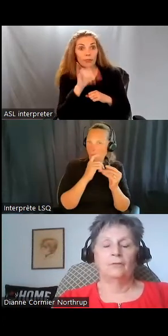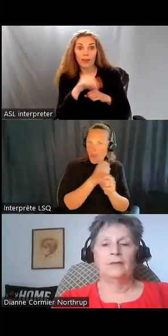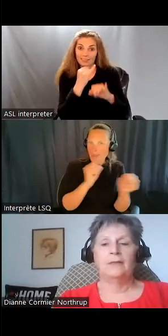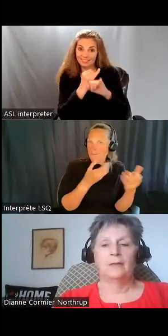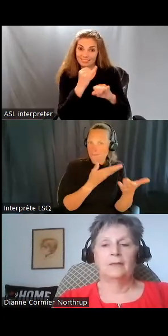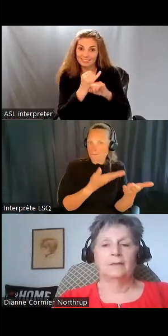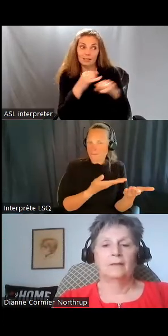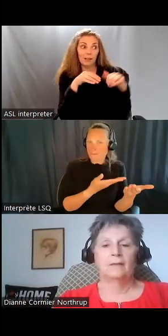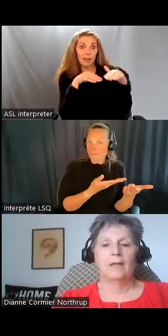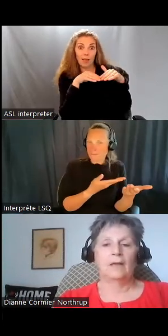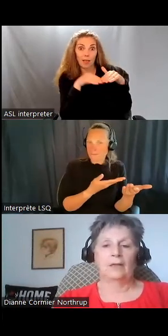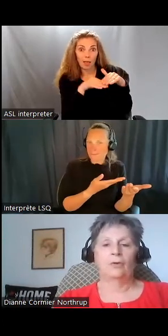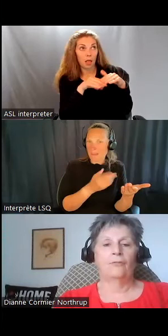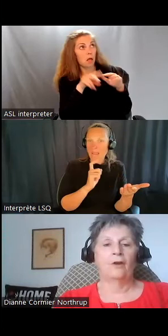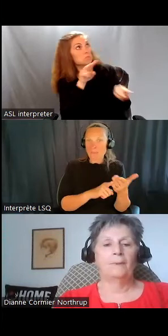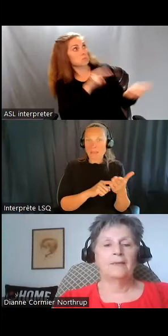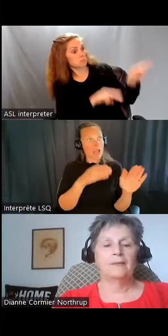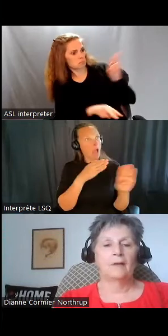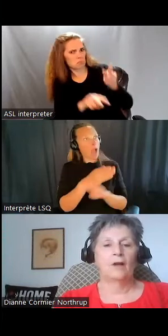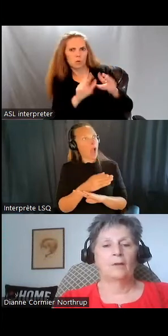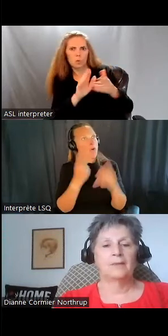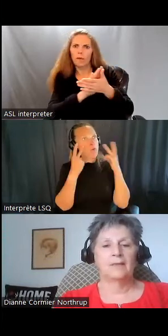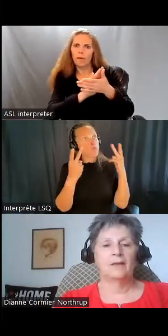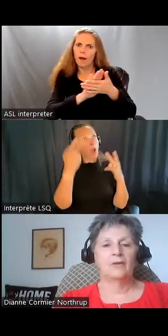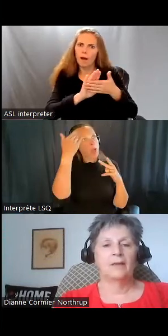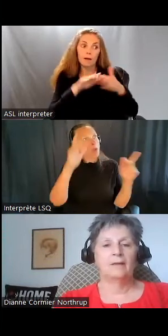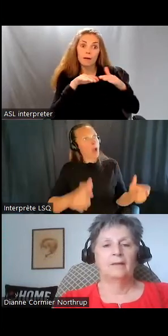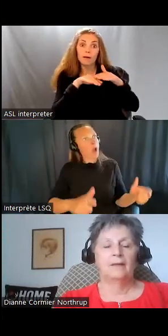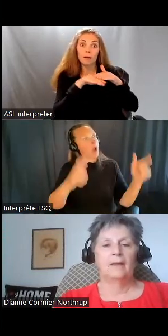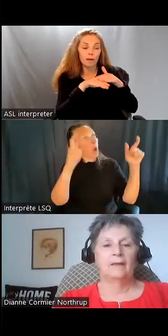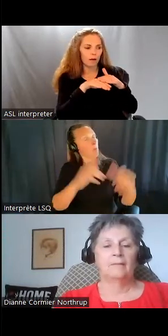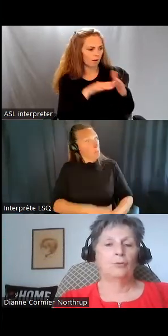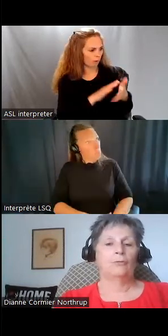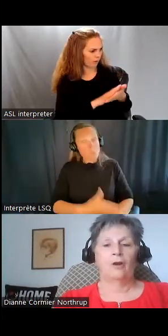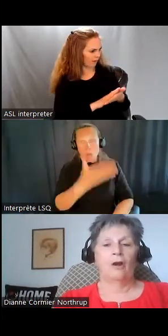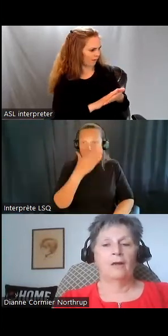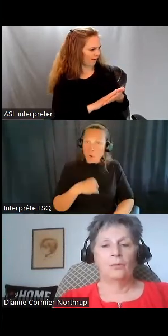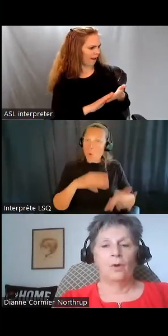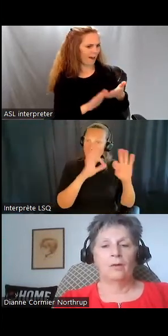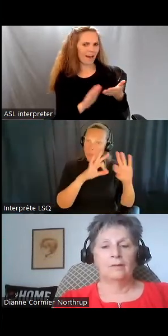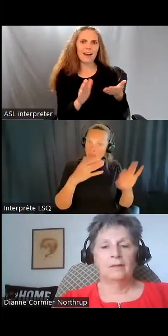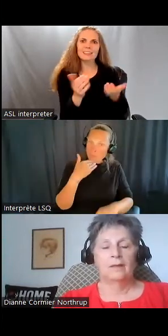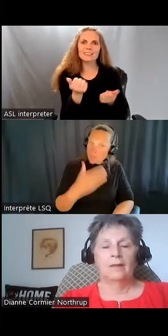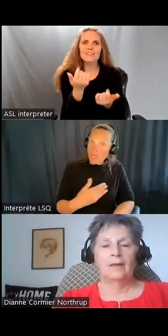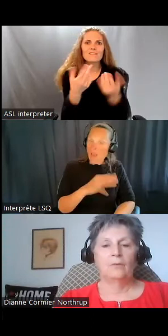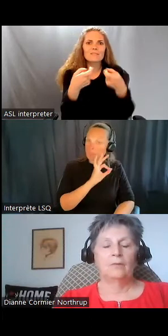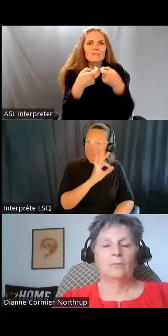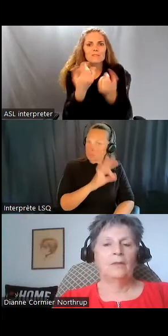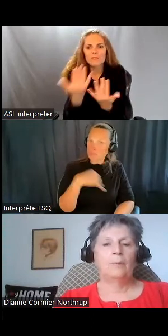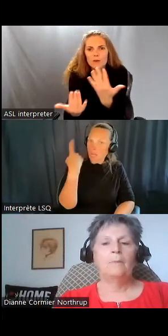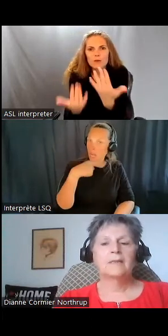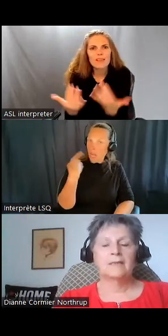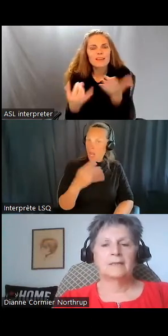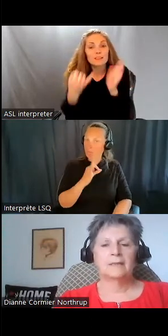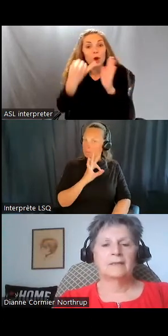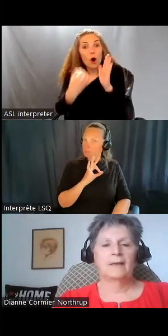Mais quand vous passez devant, c'est joli, l'entrée est bien décorée, le hall d'entrée est